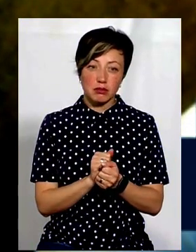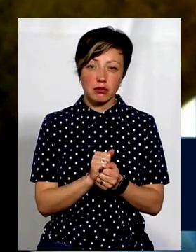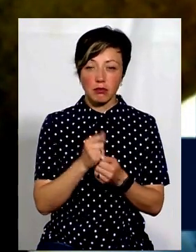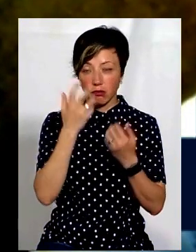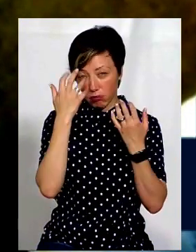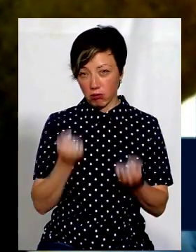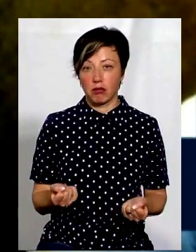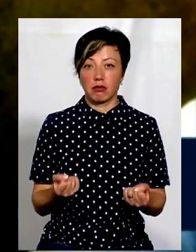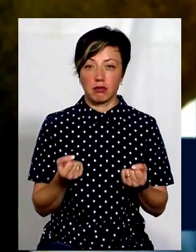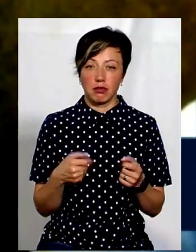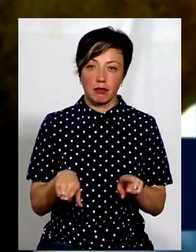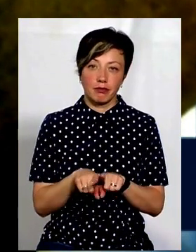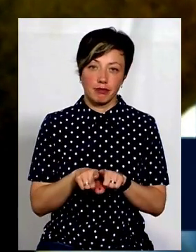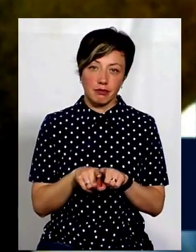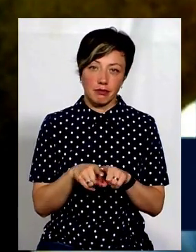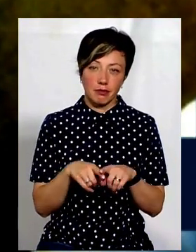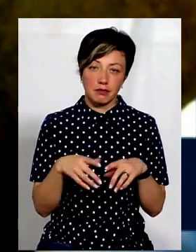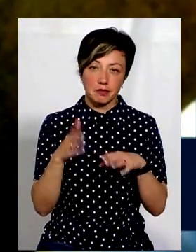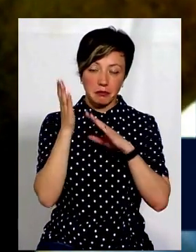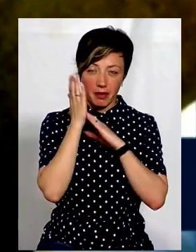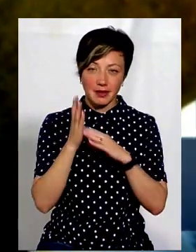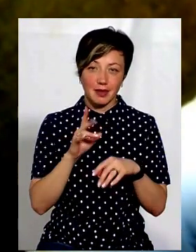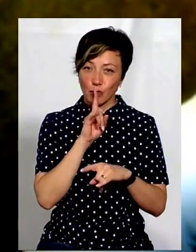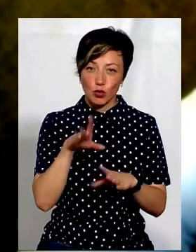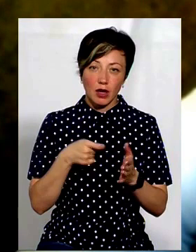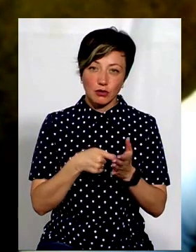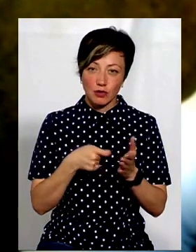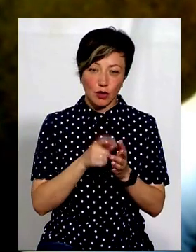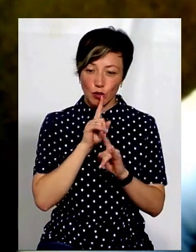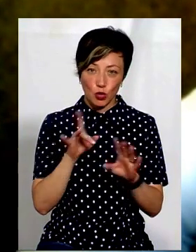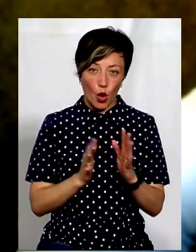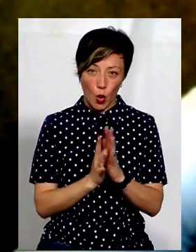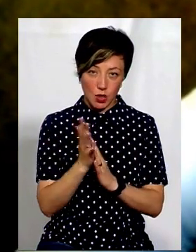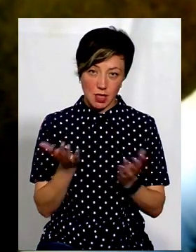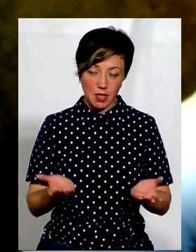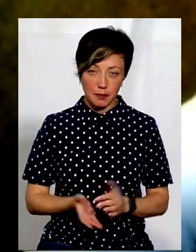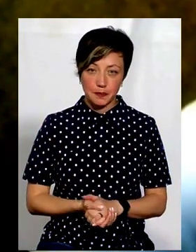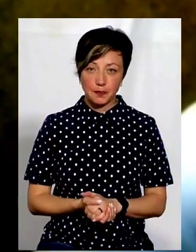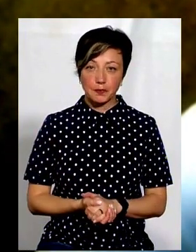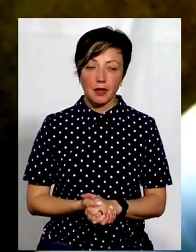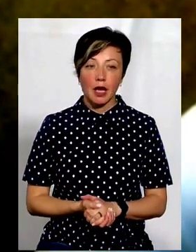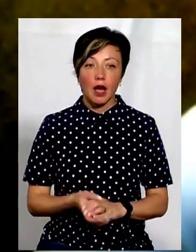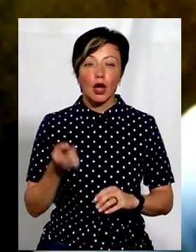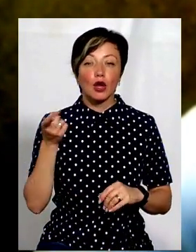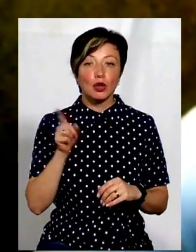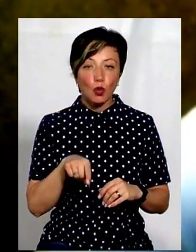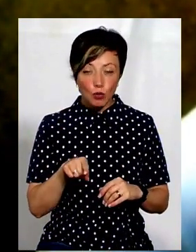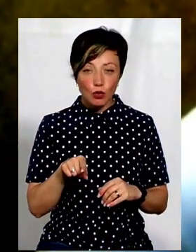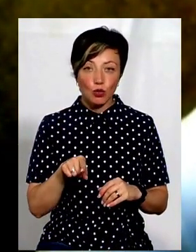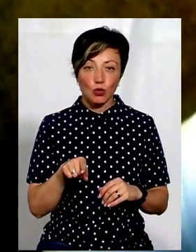впадати з стану на біозу, він буде спати. І не буде харчуватися, відповідно, не буде рости. Тому